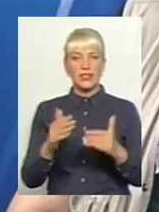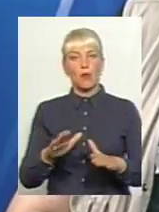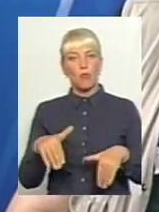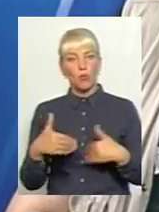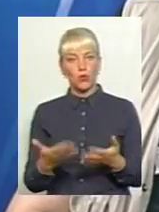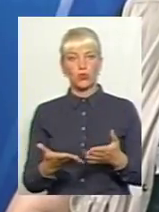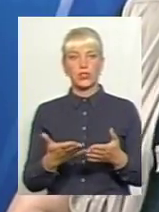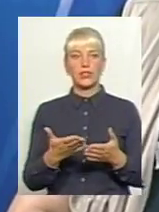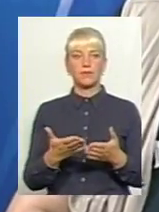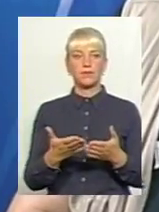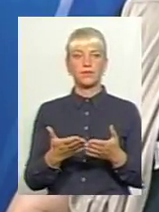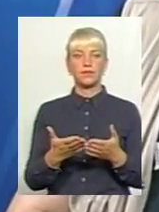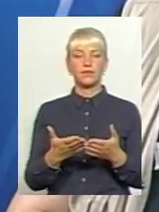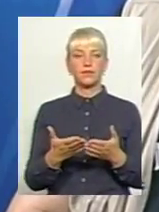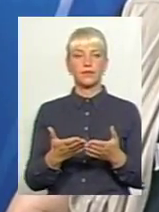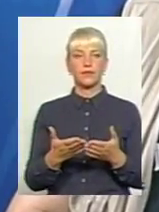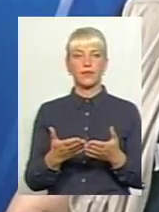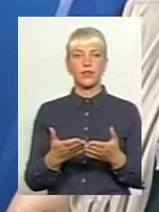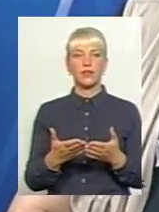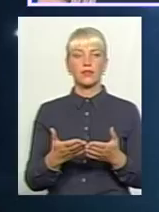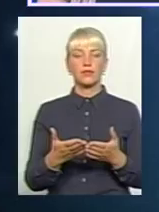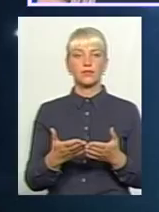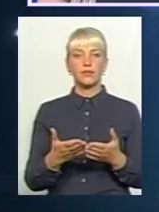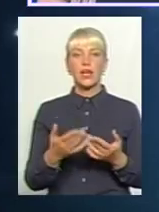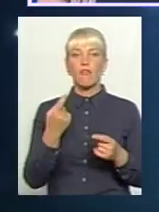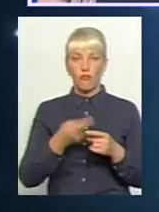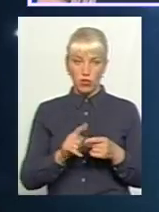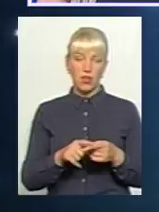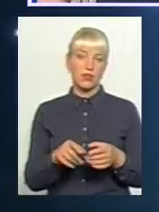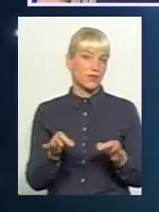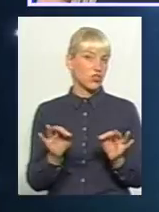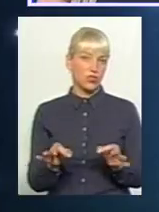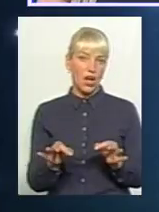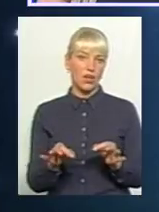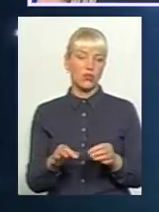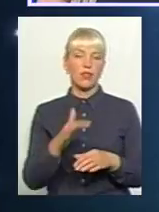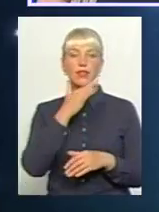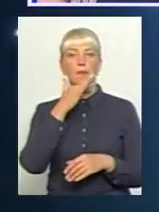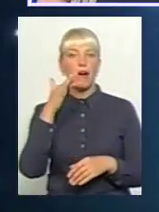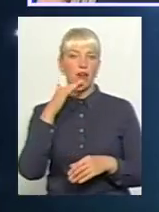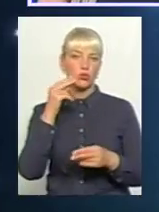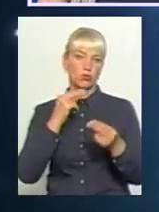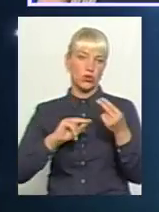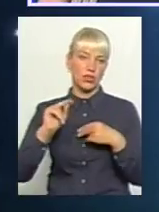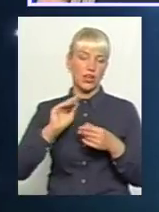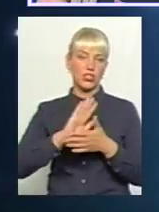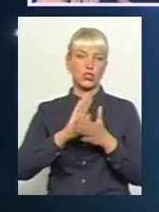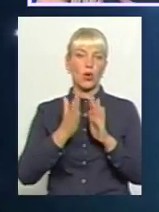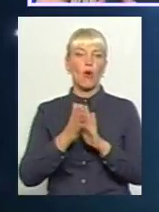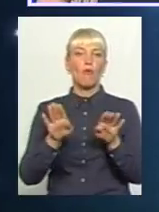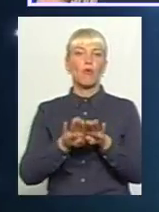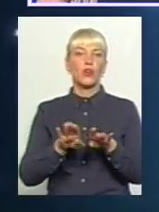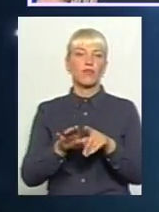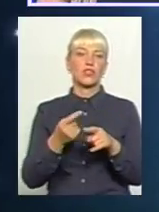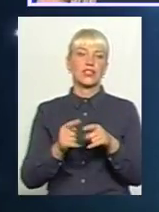вона не буде зміни на шляху своєму, вона, звичайно, набагато покращить ситуацію порівняння з тим, що